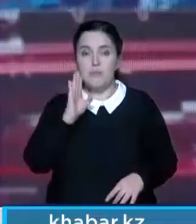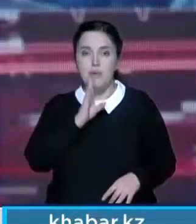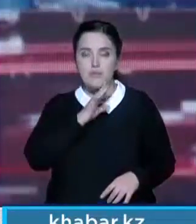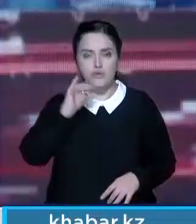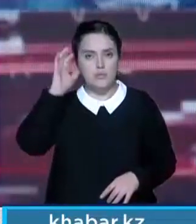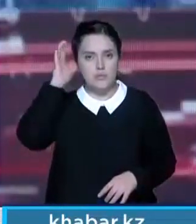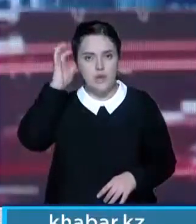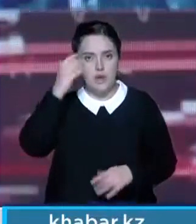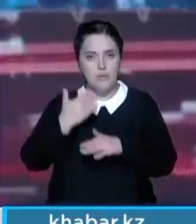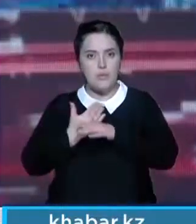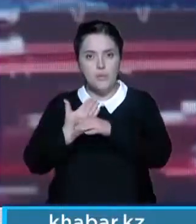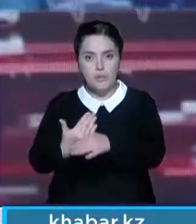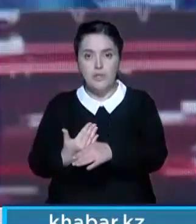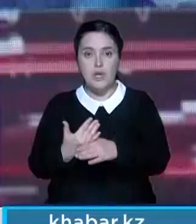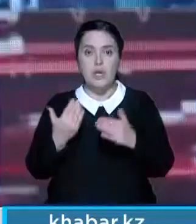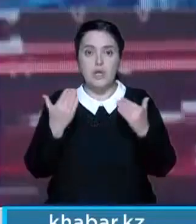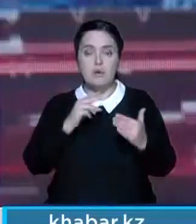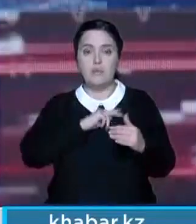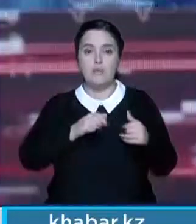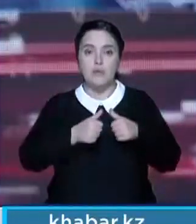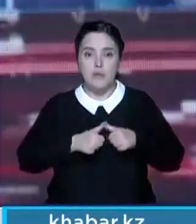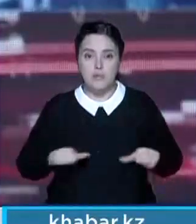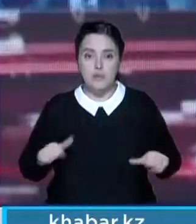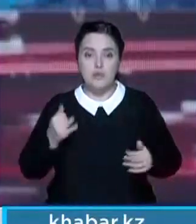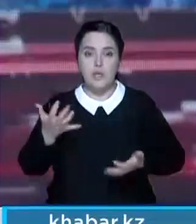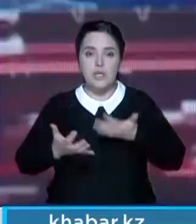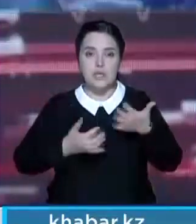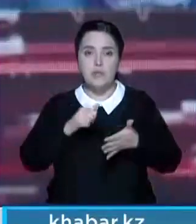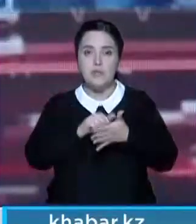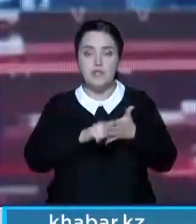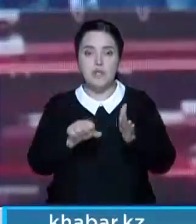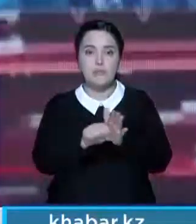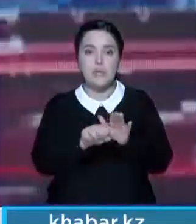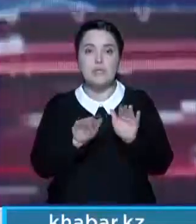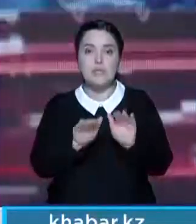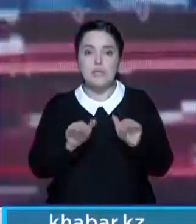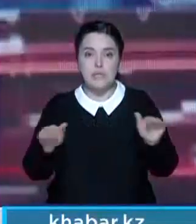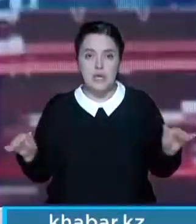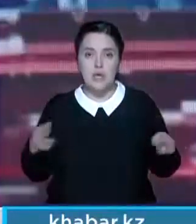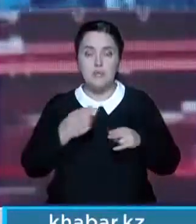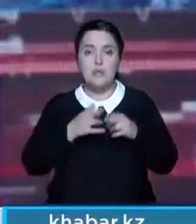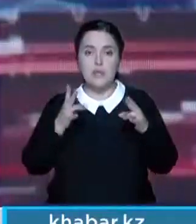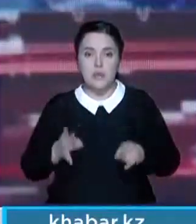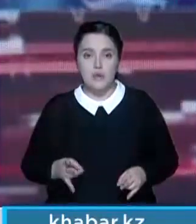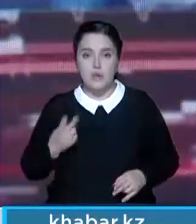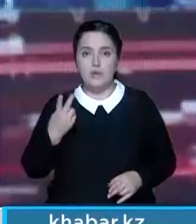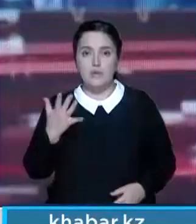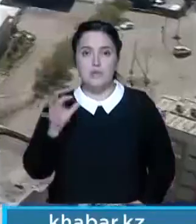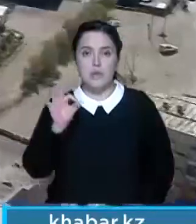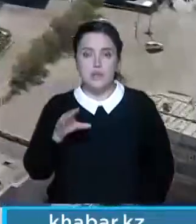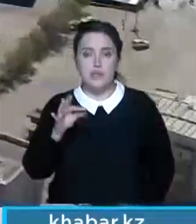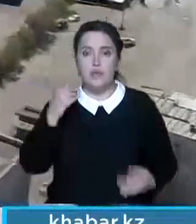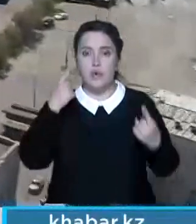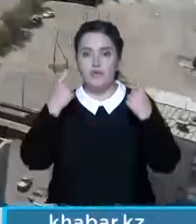родителям оказывают психологическую помощь. В настоящее время там работает комиссия, идет расследование причин гибели детей. Напомню, трагедия случилась